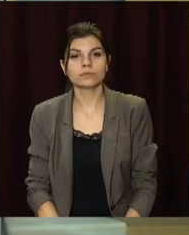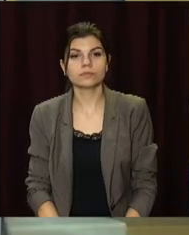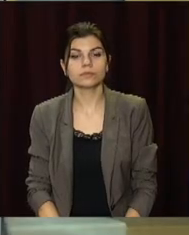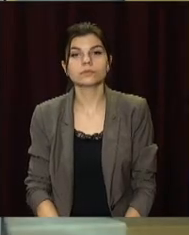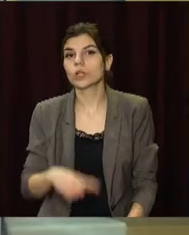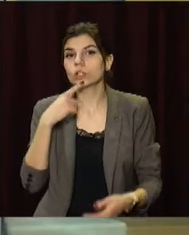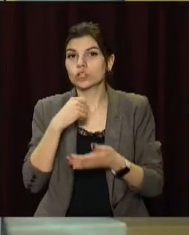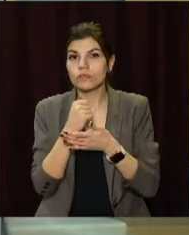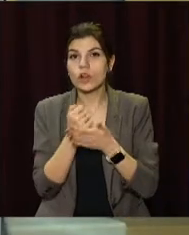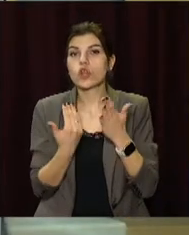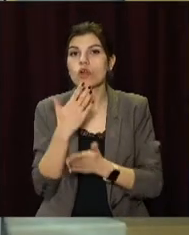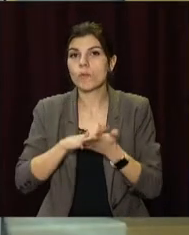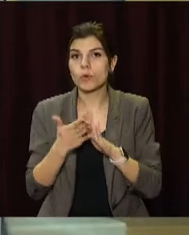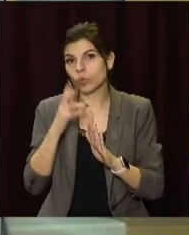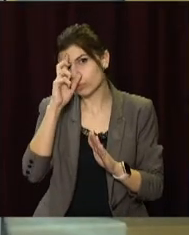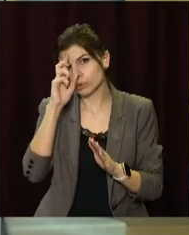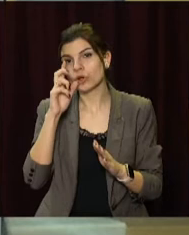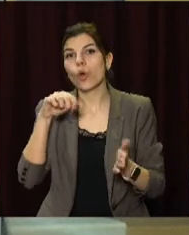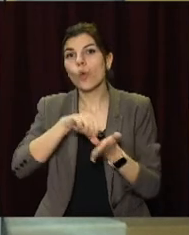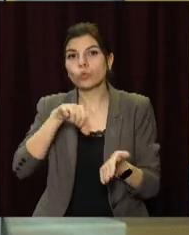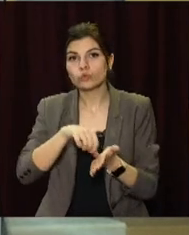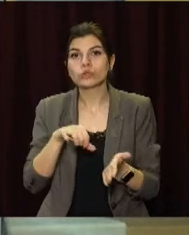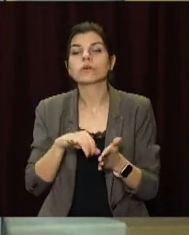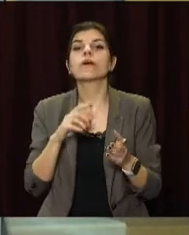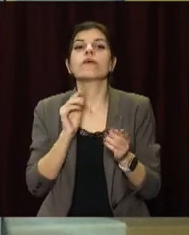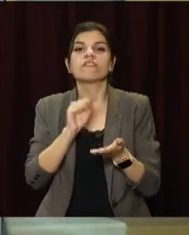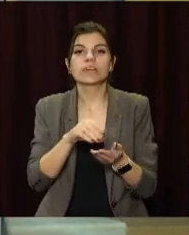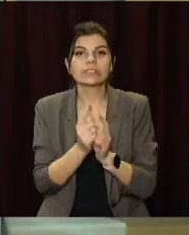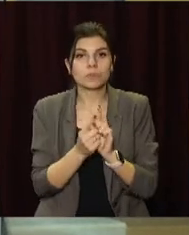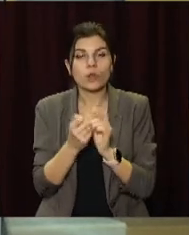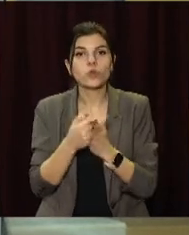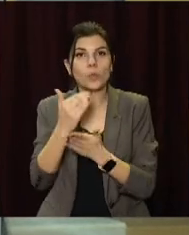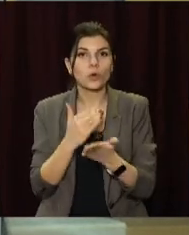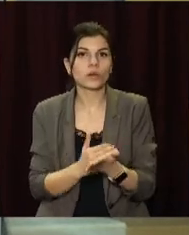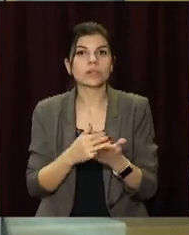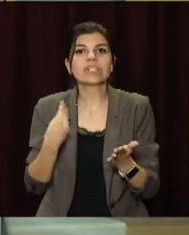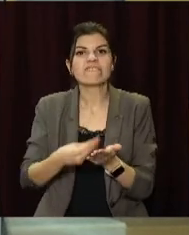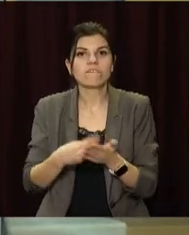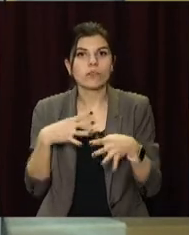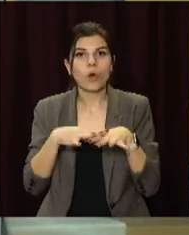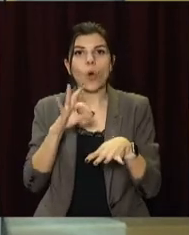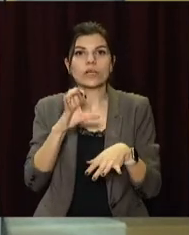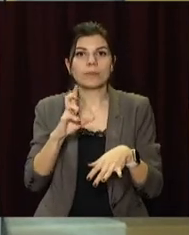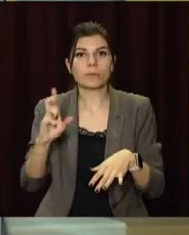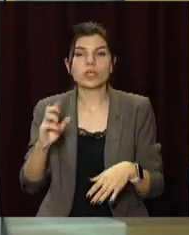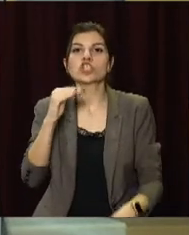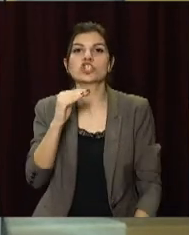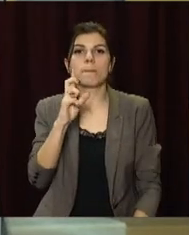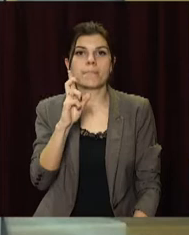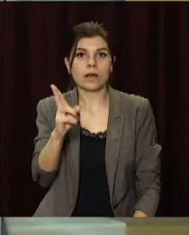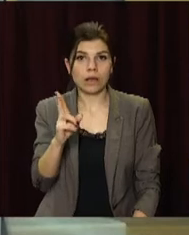Затвердили нове положення бюджету участі, винесли зміни до програми співфінансування ОСББ та ЖБК,